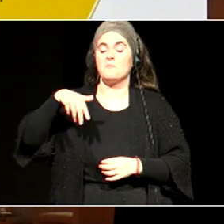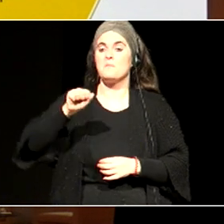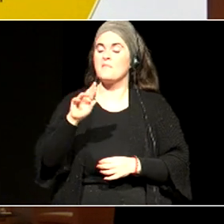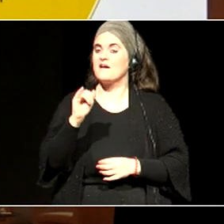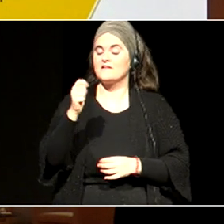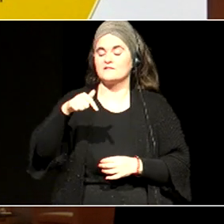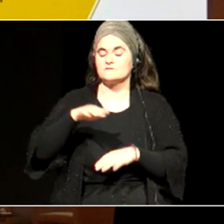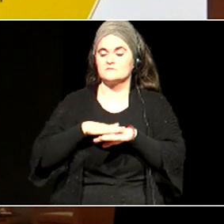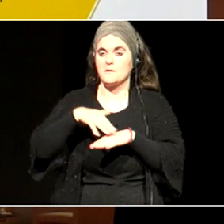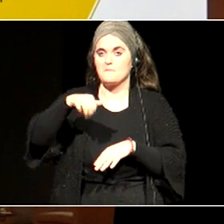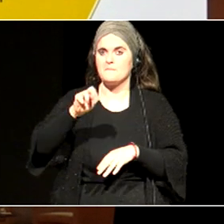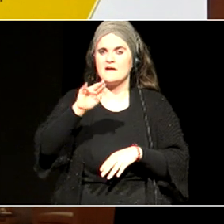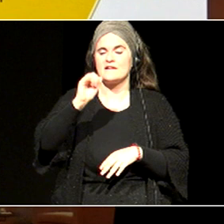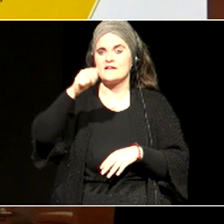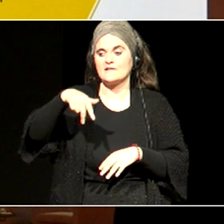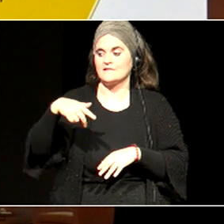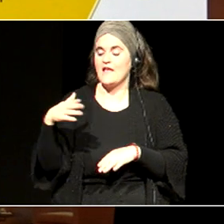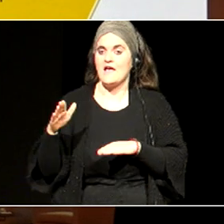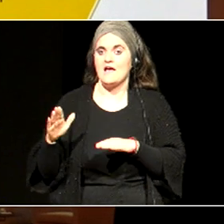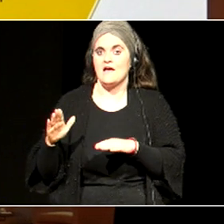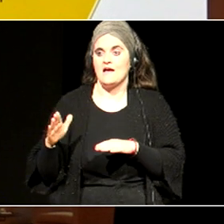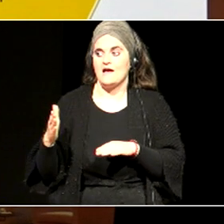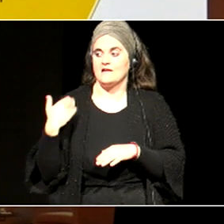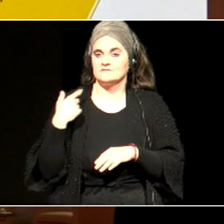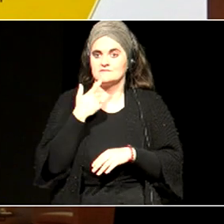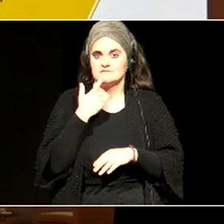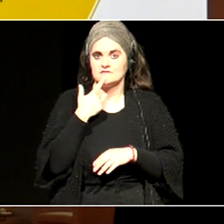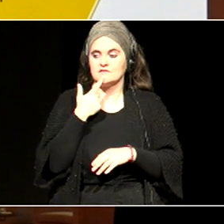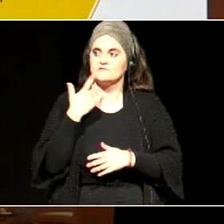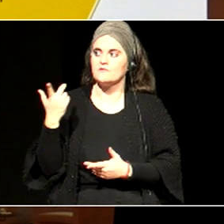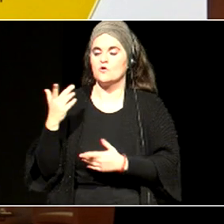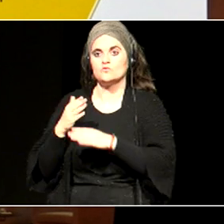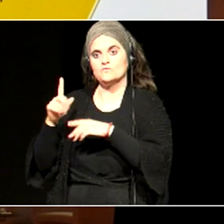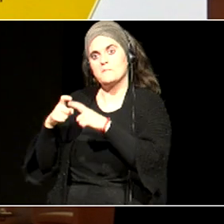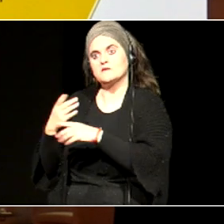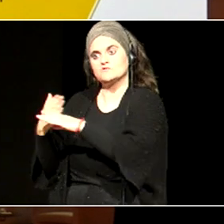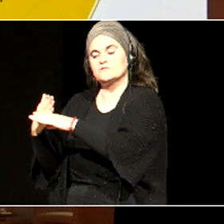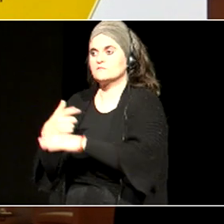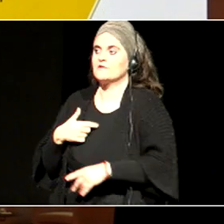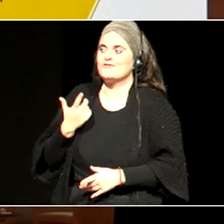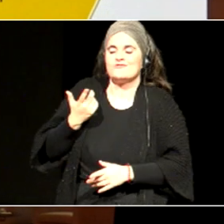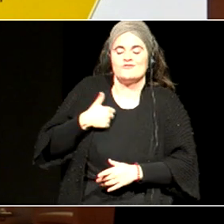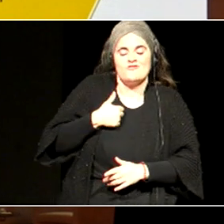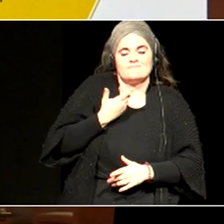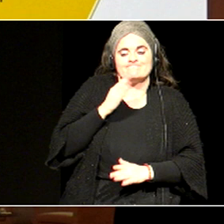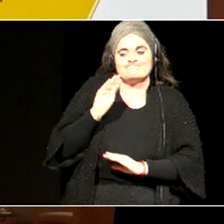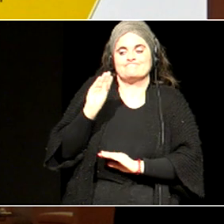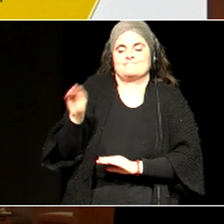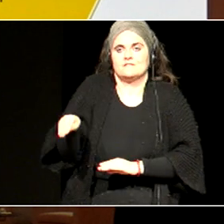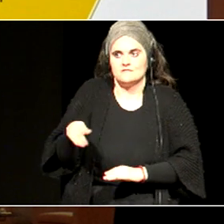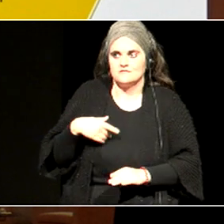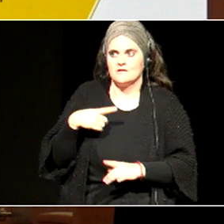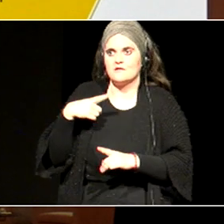zeme alabake benutxita, bueno, nonik pizkabat gehiago ere, eskatuko niekea alizan eskero, familien egoera guztiak estira berdinak,